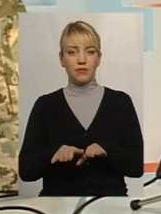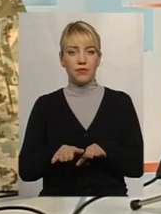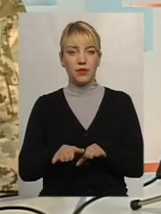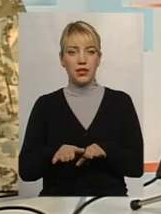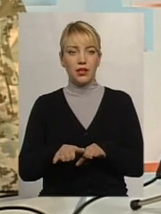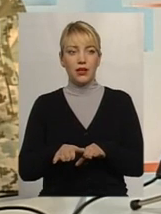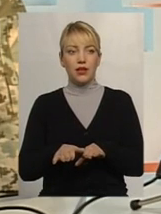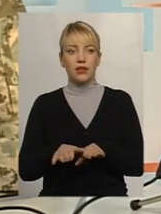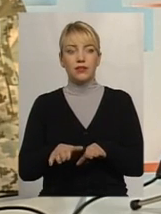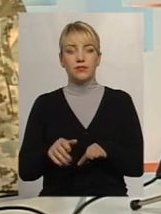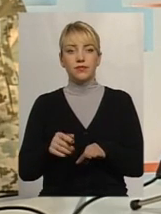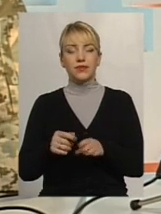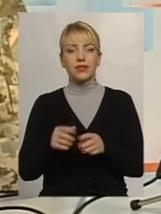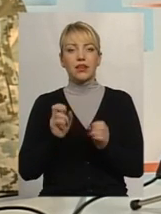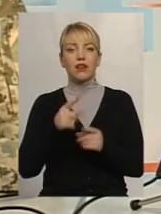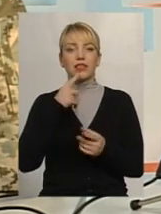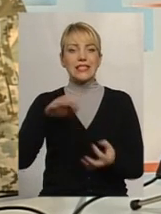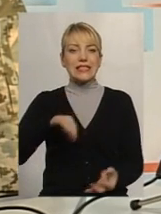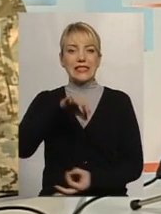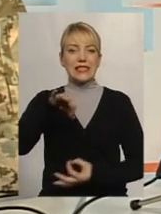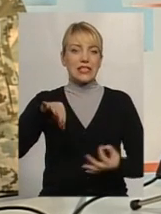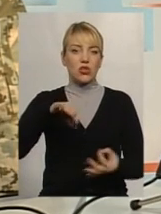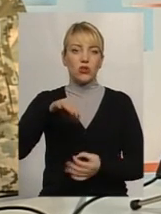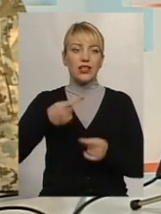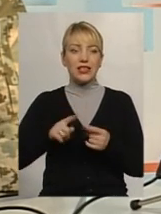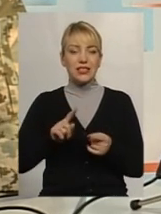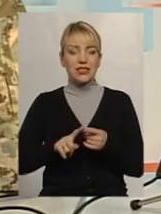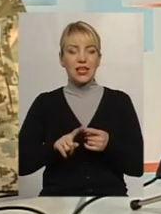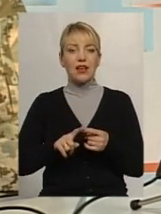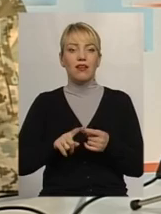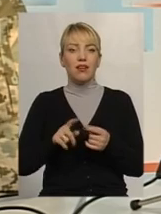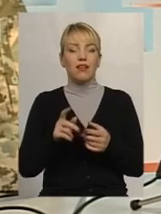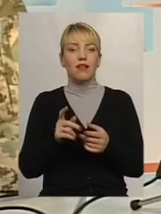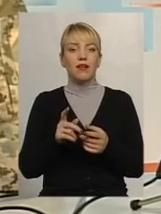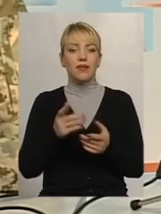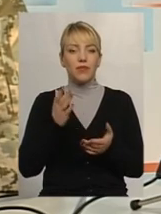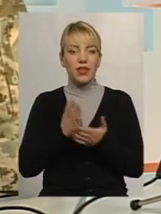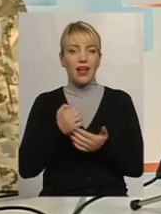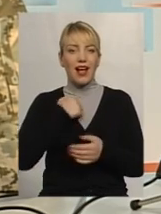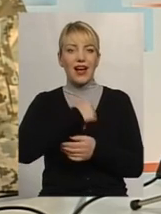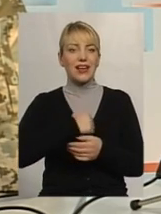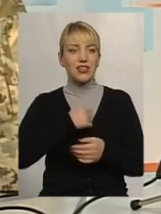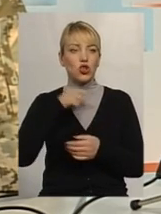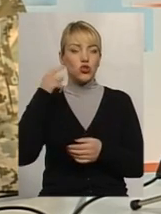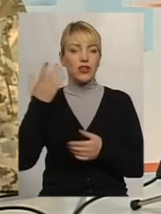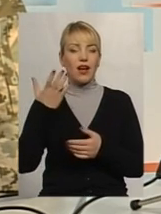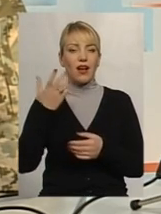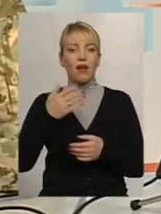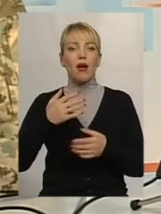безпекового срідства. І це лише провокує агресію в даному випадку Росії, яка планувала нас голими руками